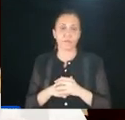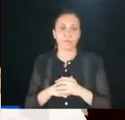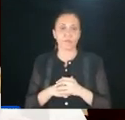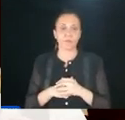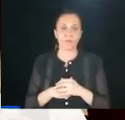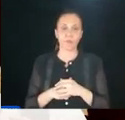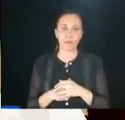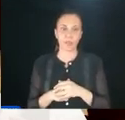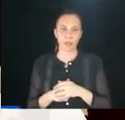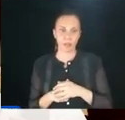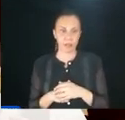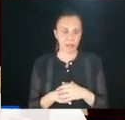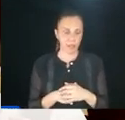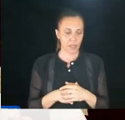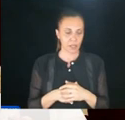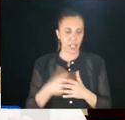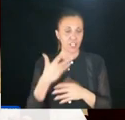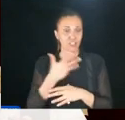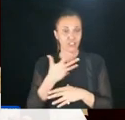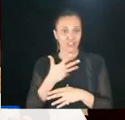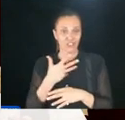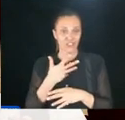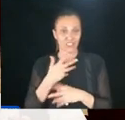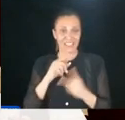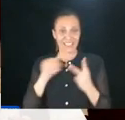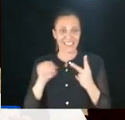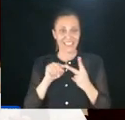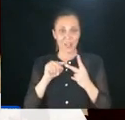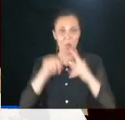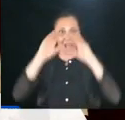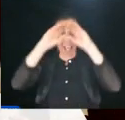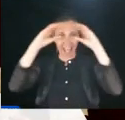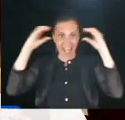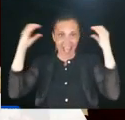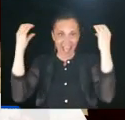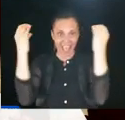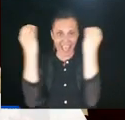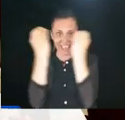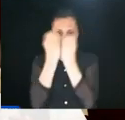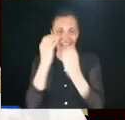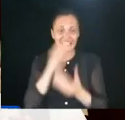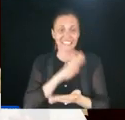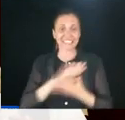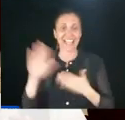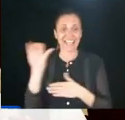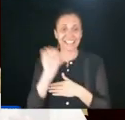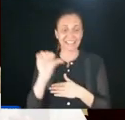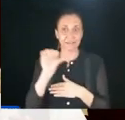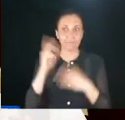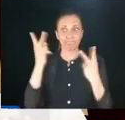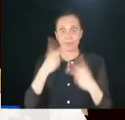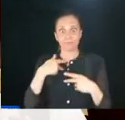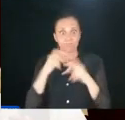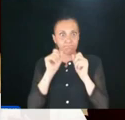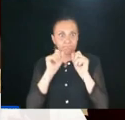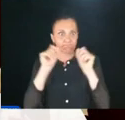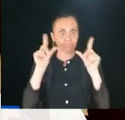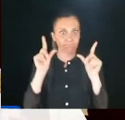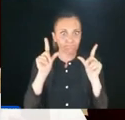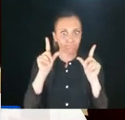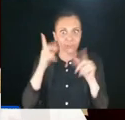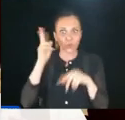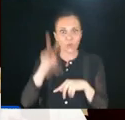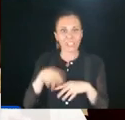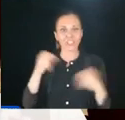c'è forse il tema del vincolo sul secondo anello di San Siro. Io però mi stupisco, cioè